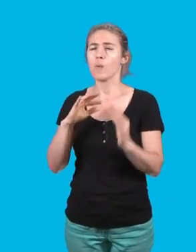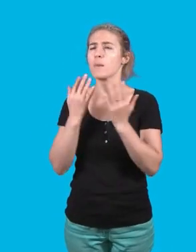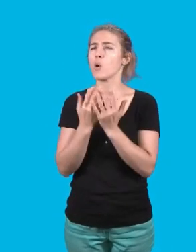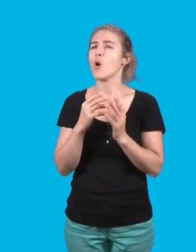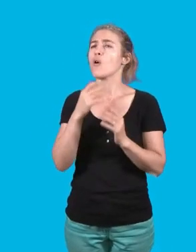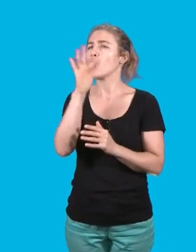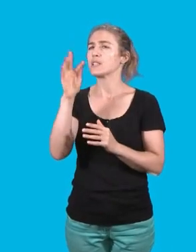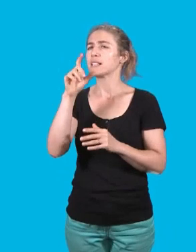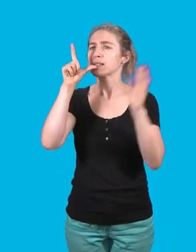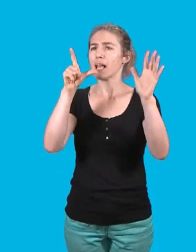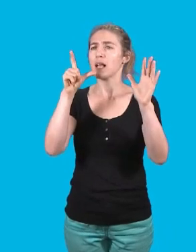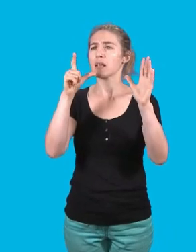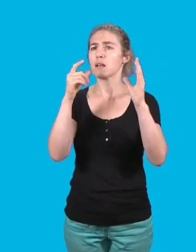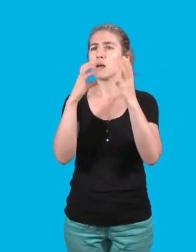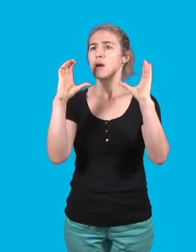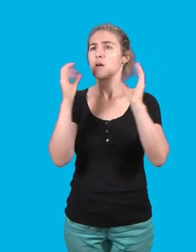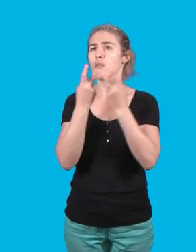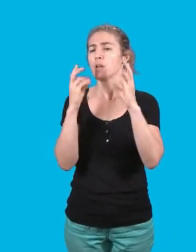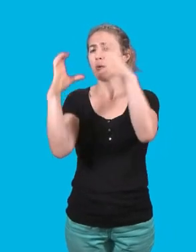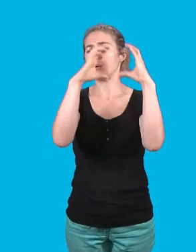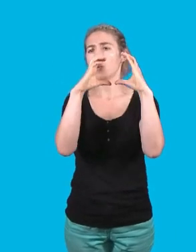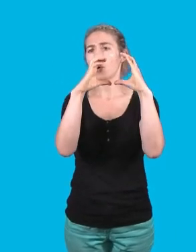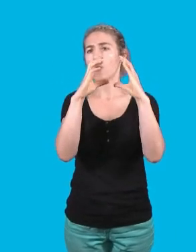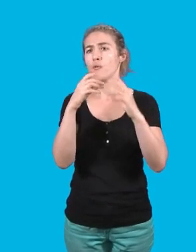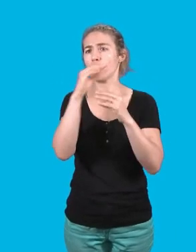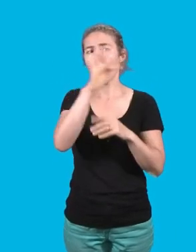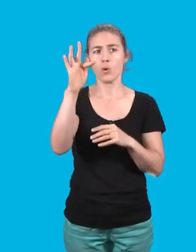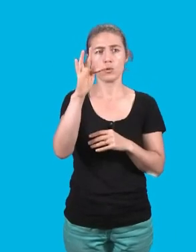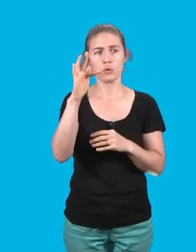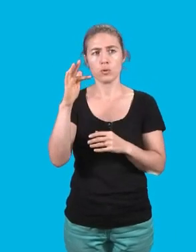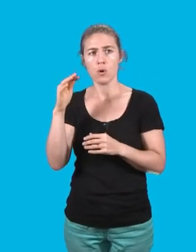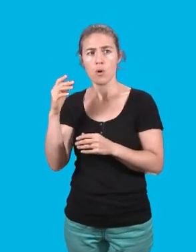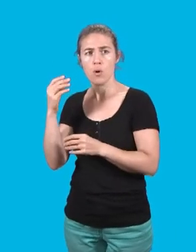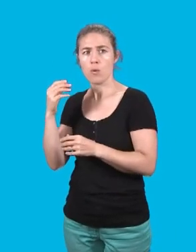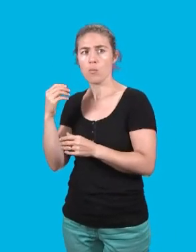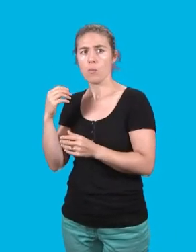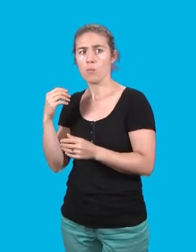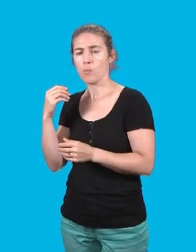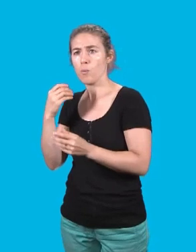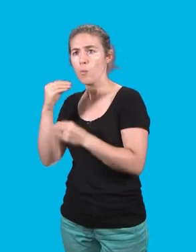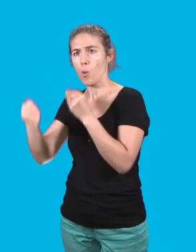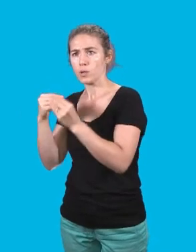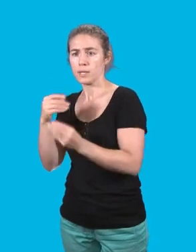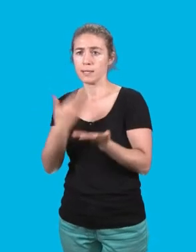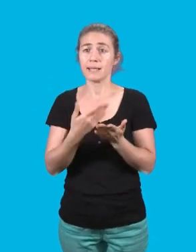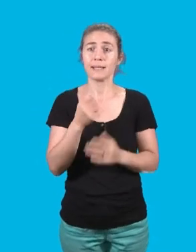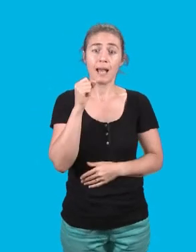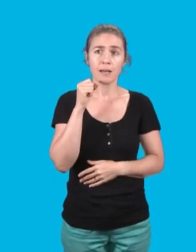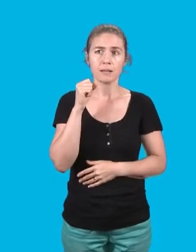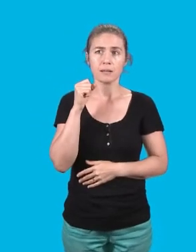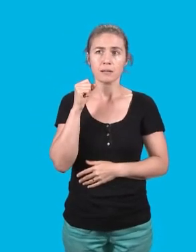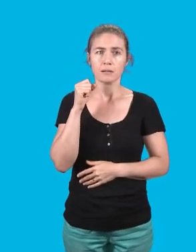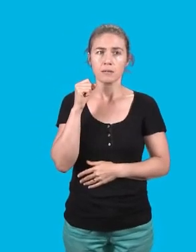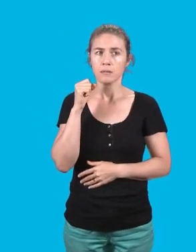de France, cette métropole du monde où non seulement nous avons ces belles réussites